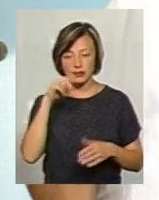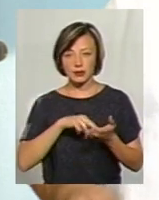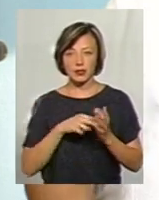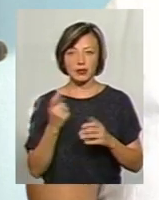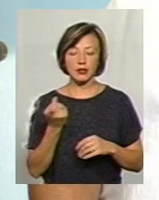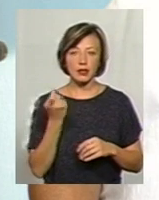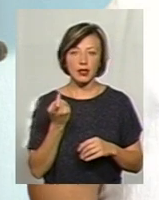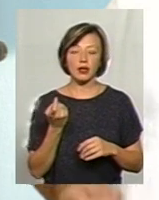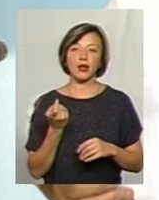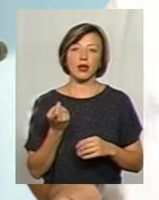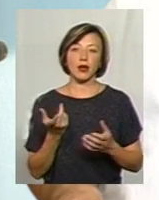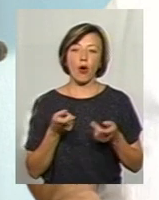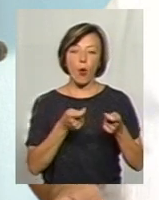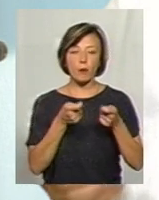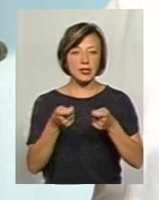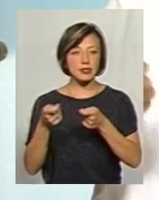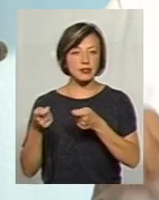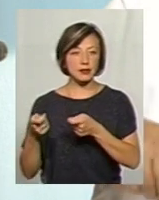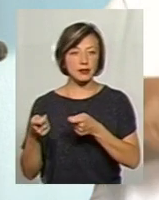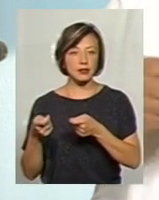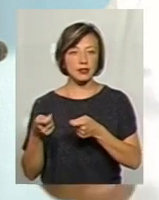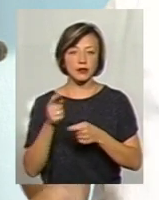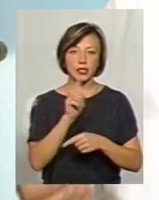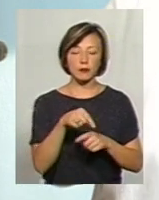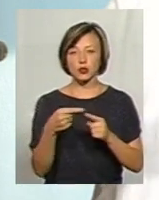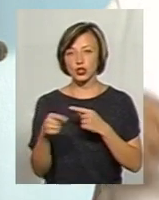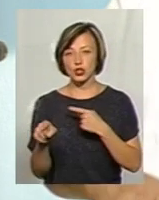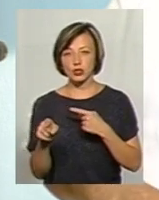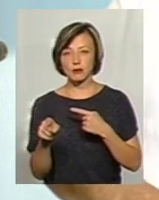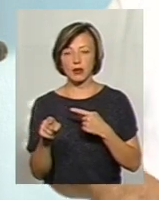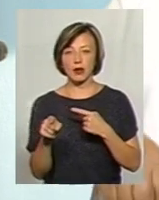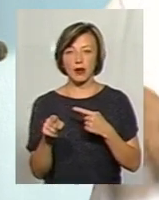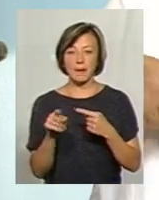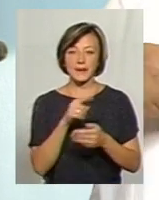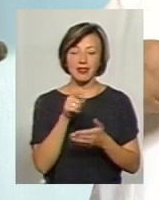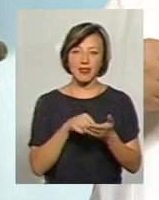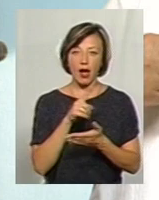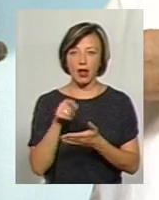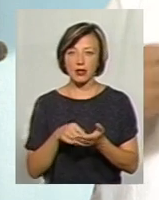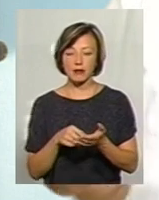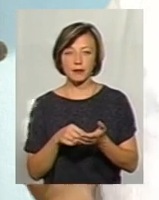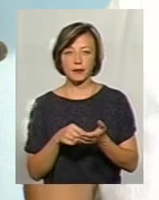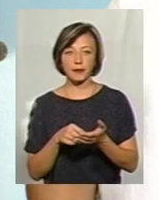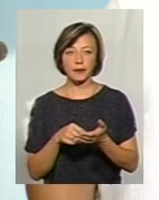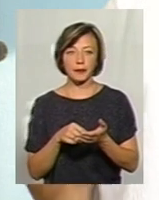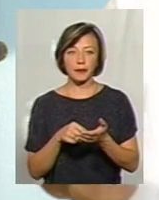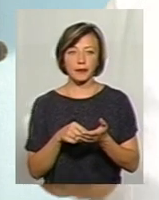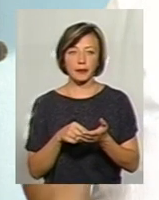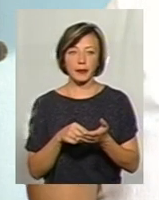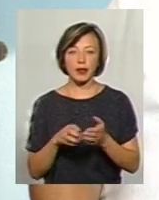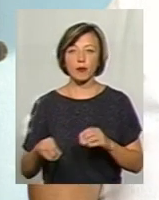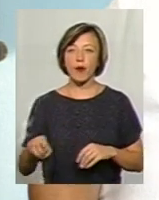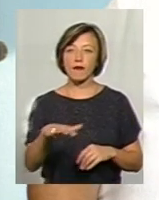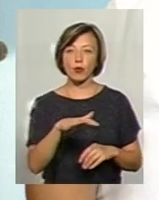це люди, які об'їздили по тим чи іншим проблемам або навіть інших по